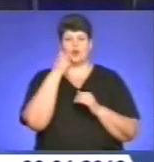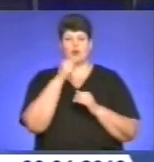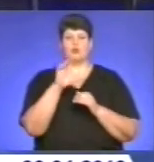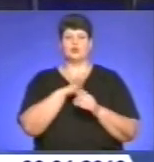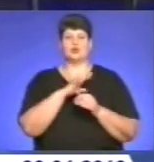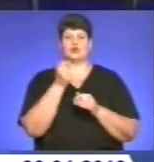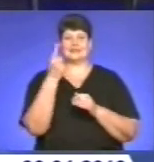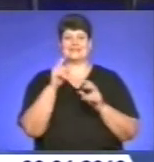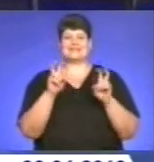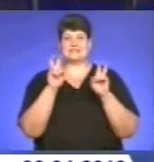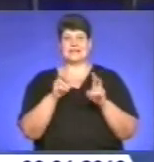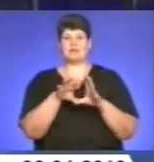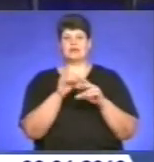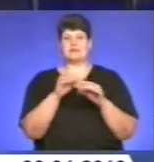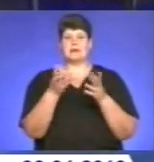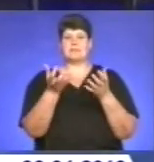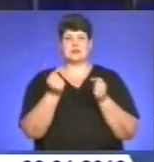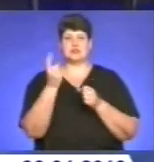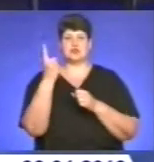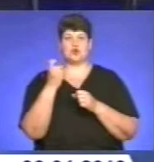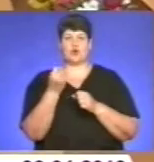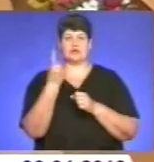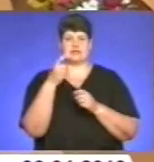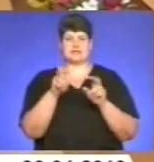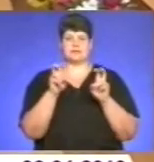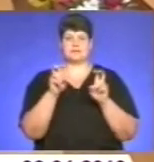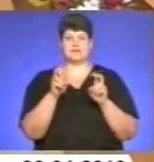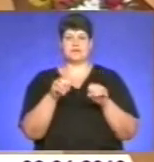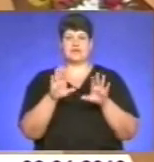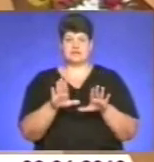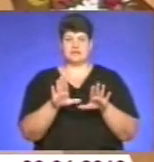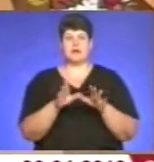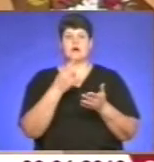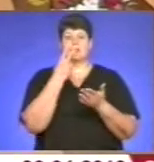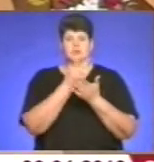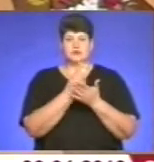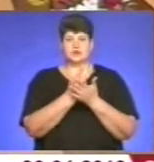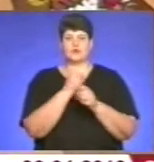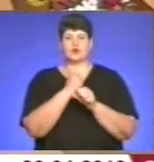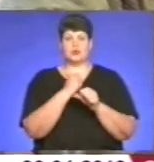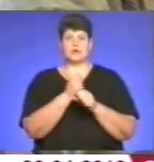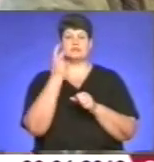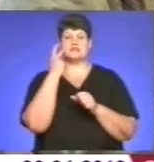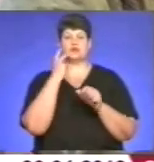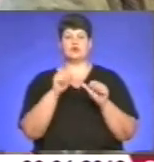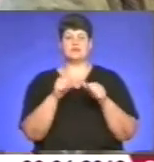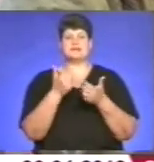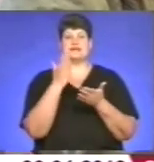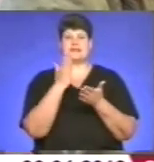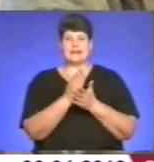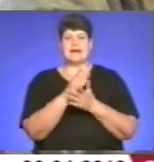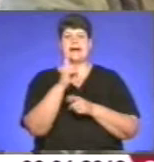111 рішень. Детальніше у сюжеті. Знаковим у роботі постійної комісії є реорганізація